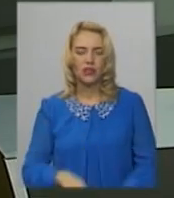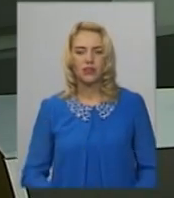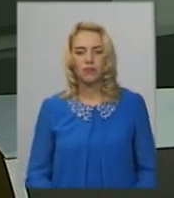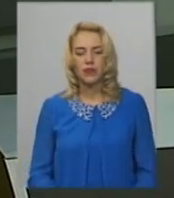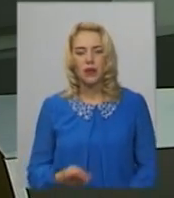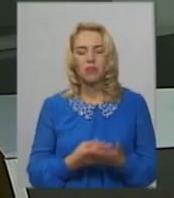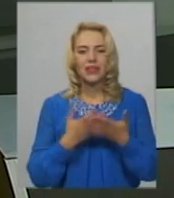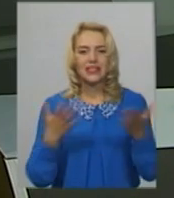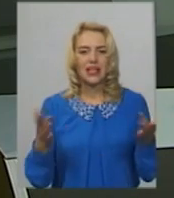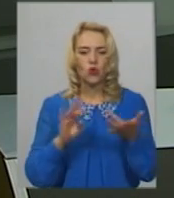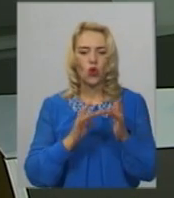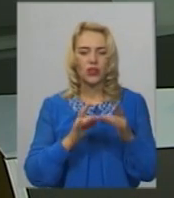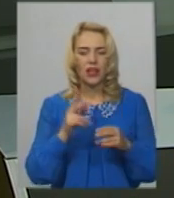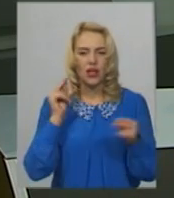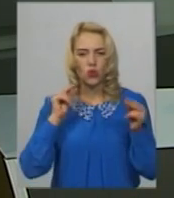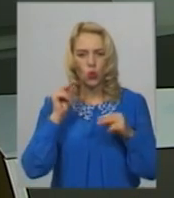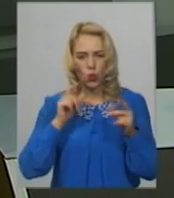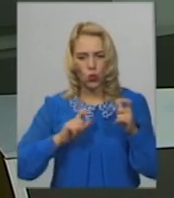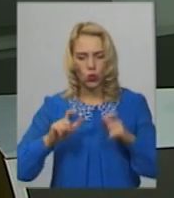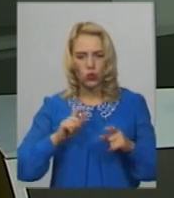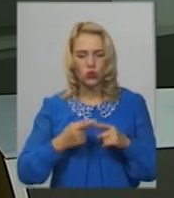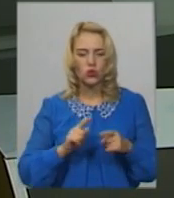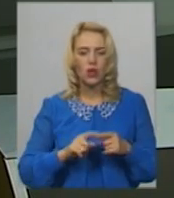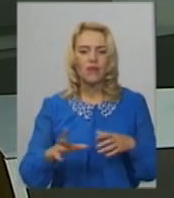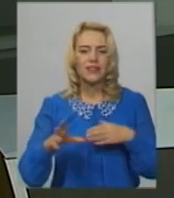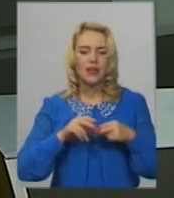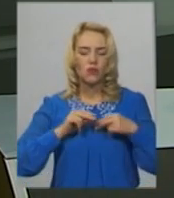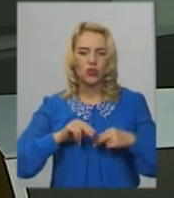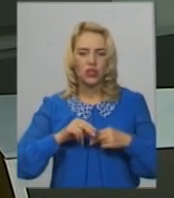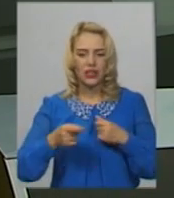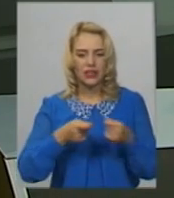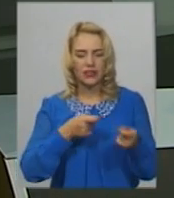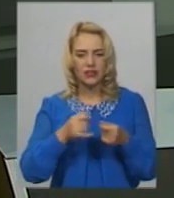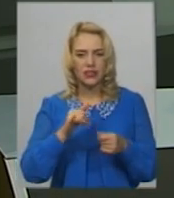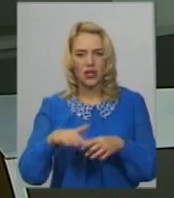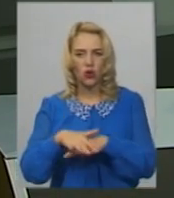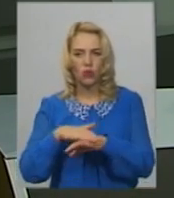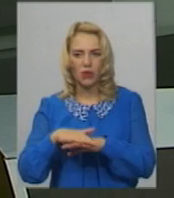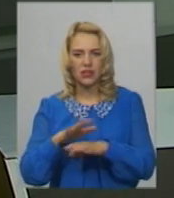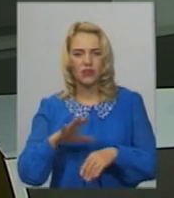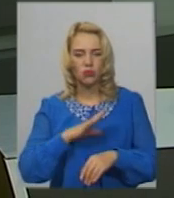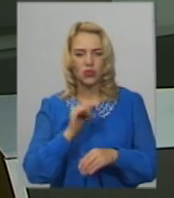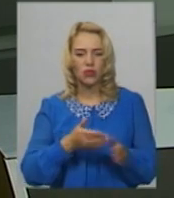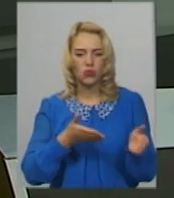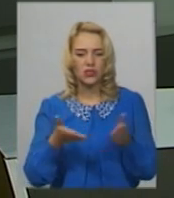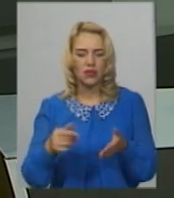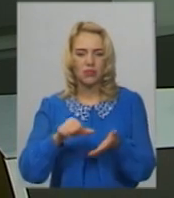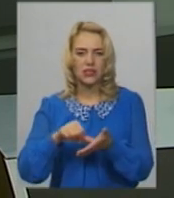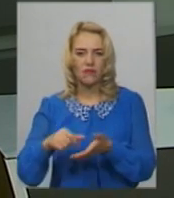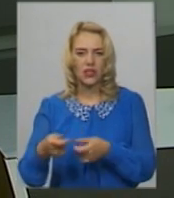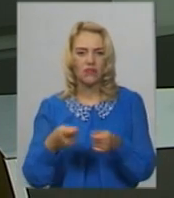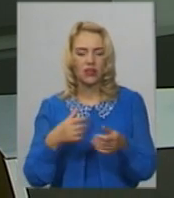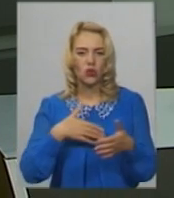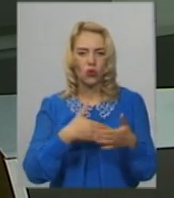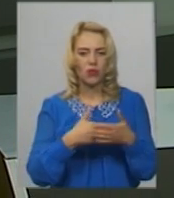Презентація онлайн-курсу «Взаємодія органів влади з громадськістю» відбулася у Хмельницькому. На захід запросили представників влади і громадських